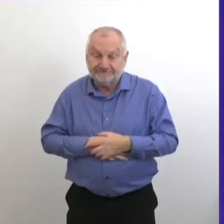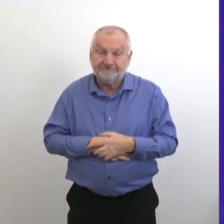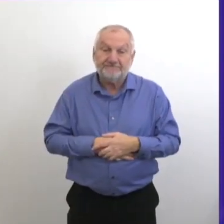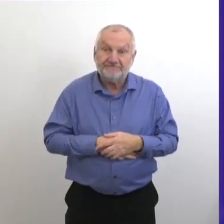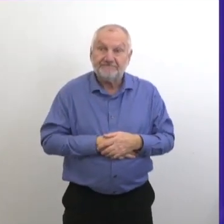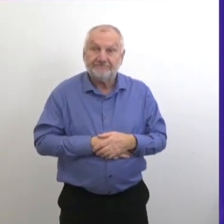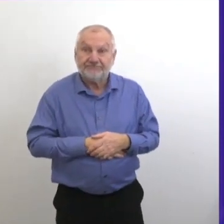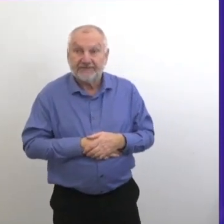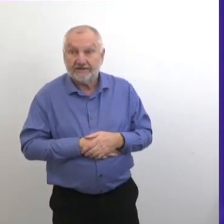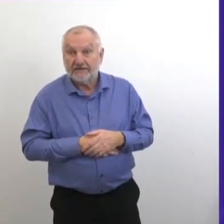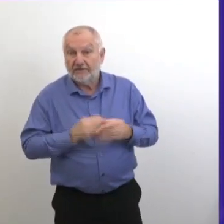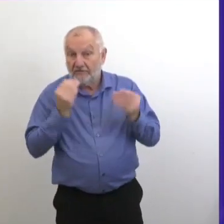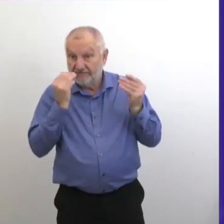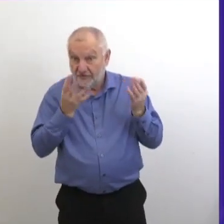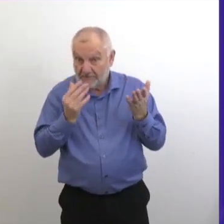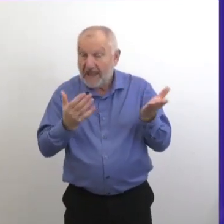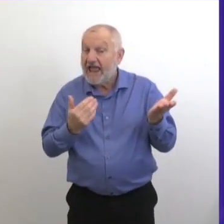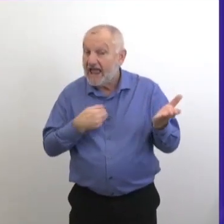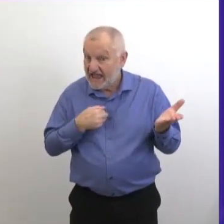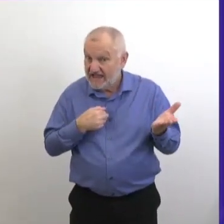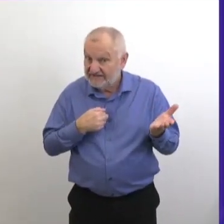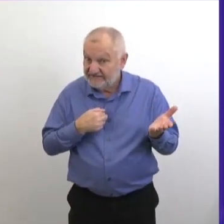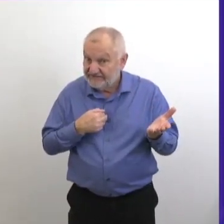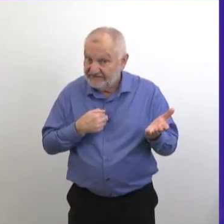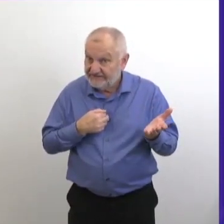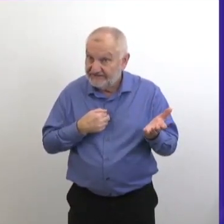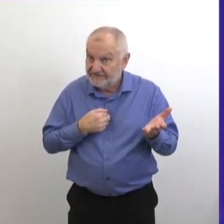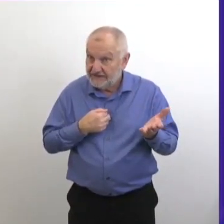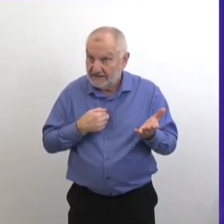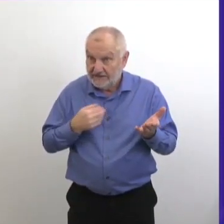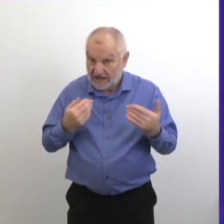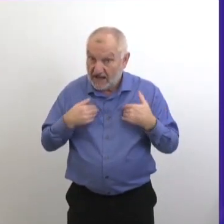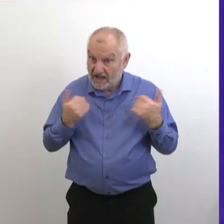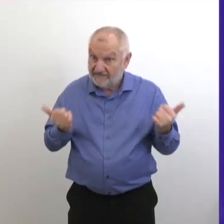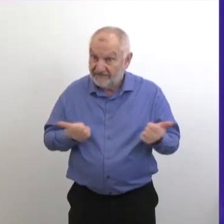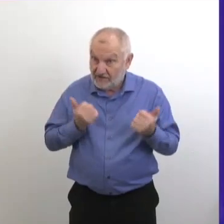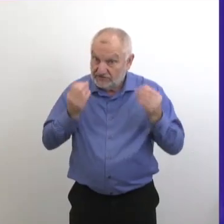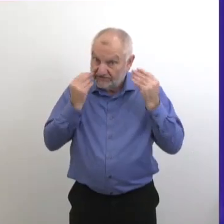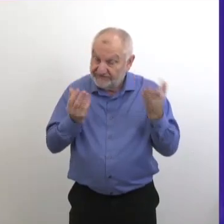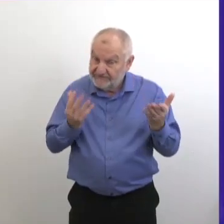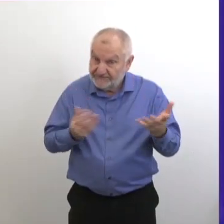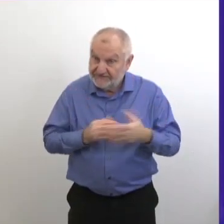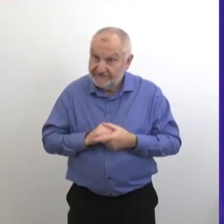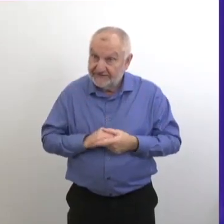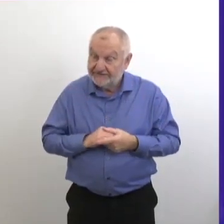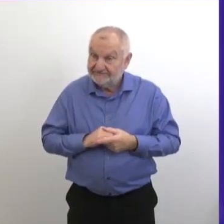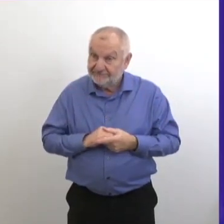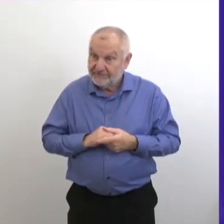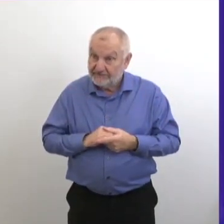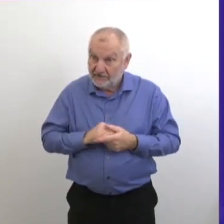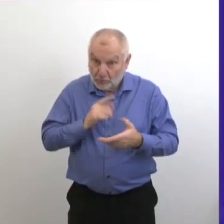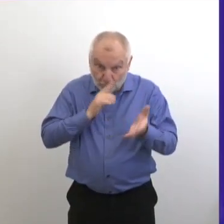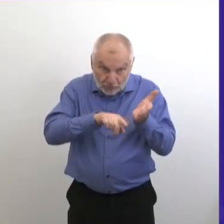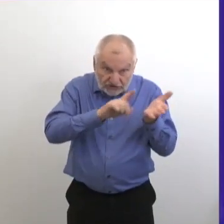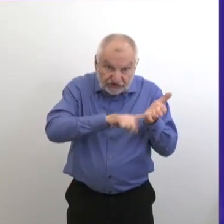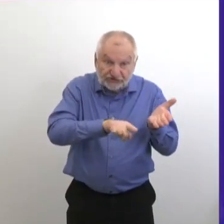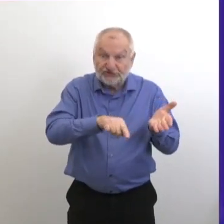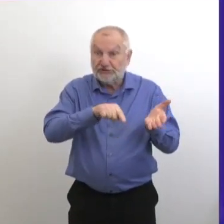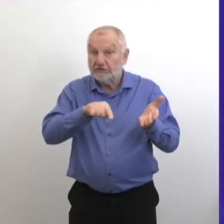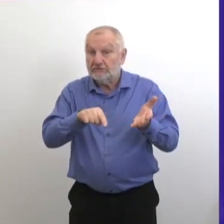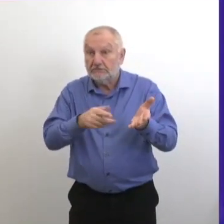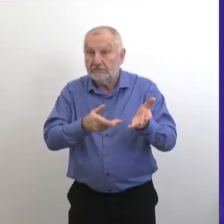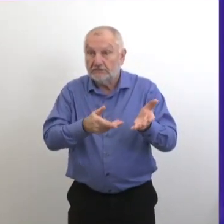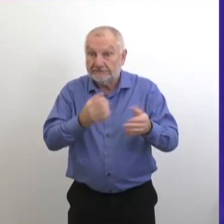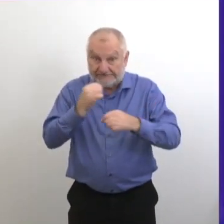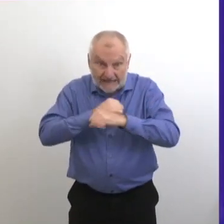de précautions. Alors, on pourrait certainement publier des données, mais comme je l'ai dit, nous avons plein de renseignements qui nous sont fournis par